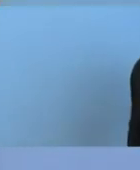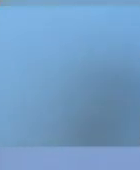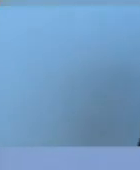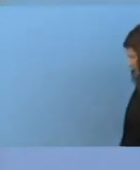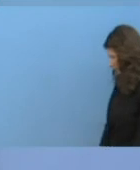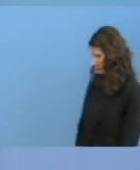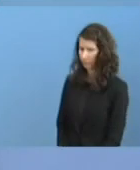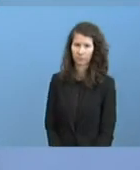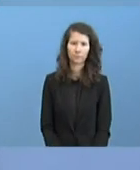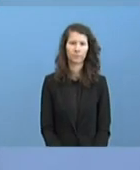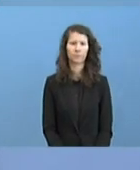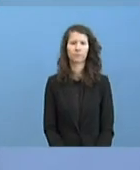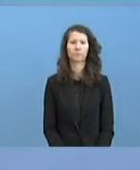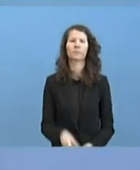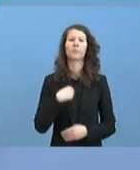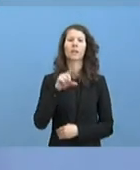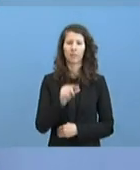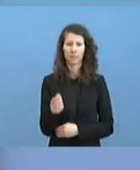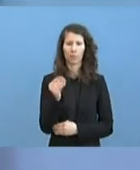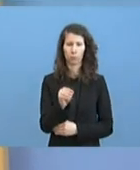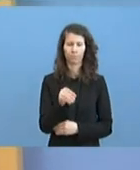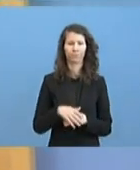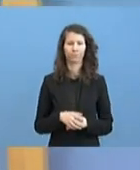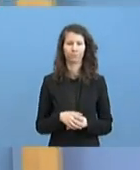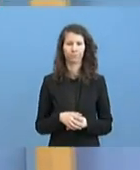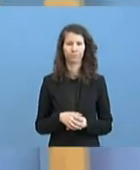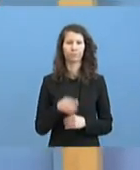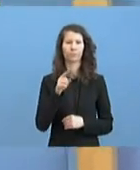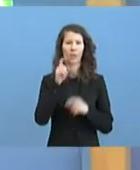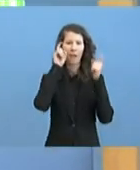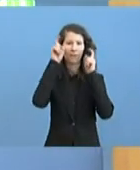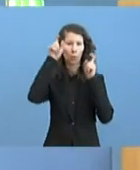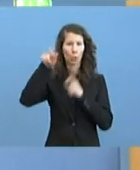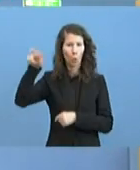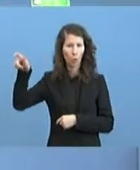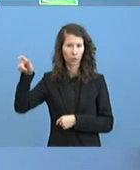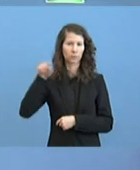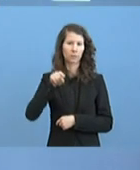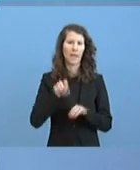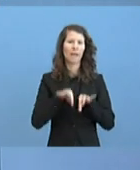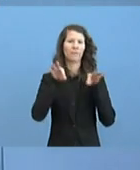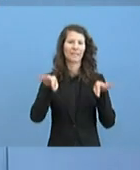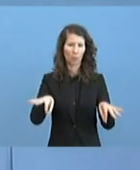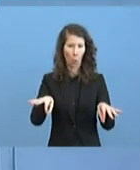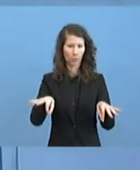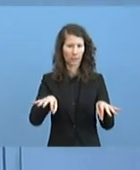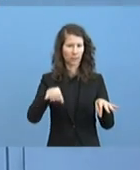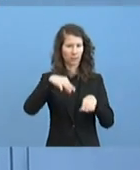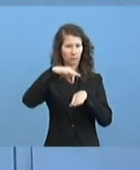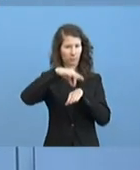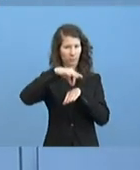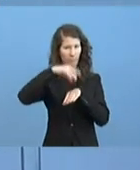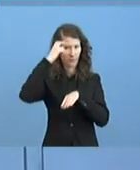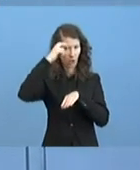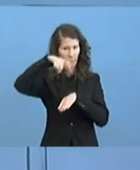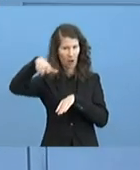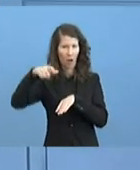Genau dieser Aspekt, der wird auch unter Virologen und Infektionsepidemiologen sehr, sehr stark diskutiert. Was